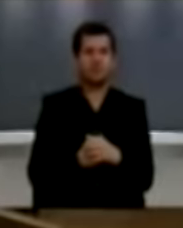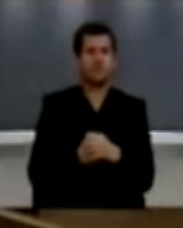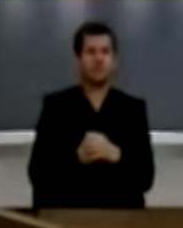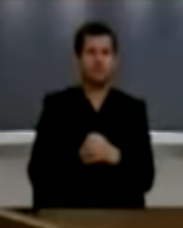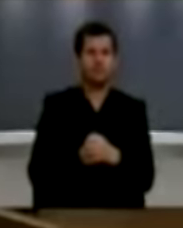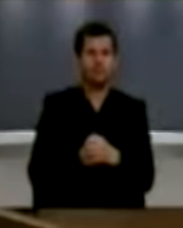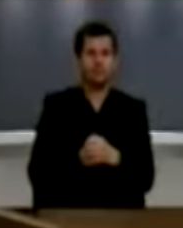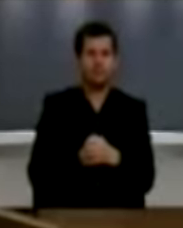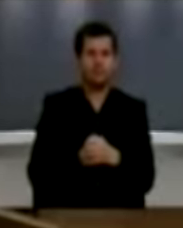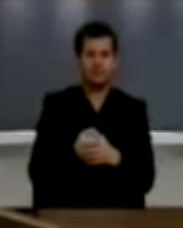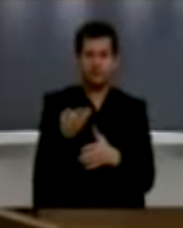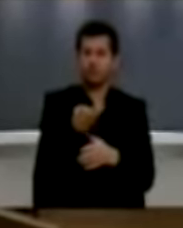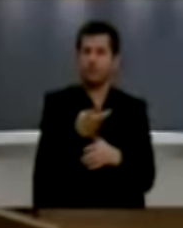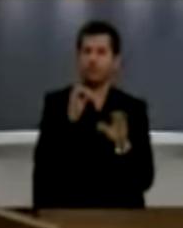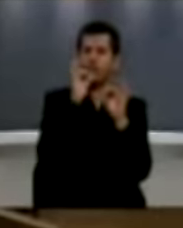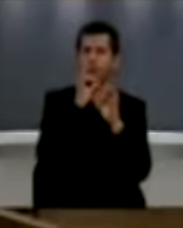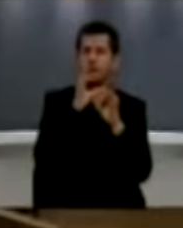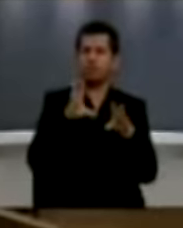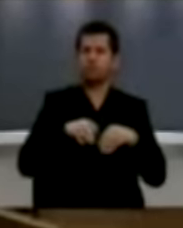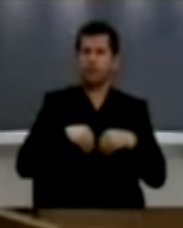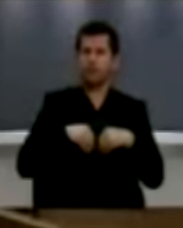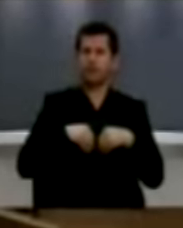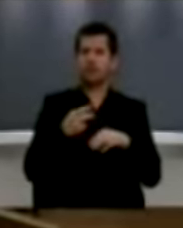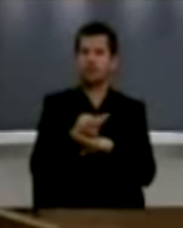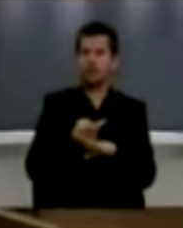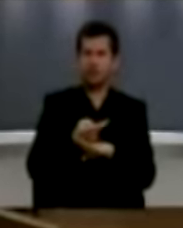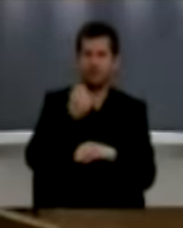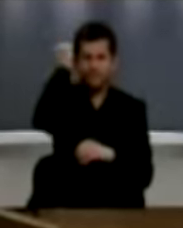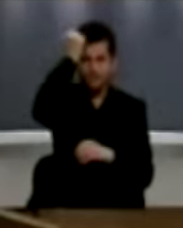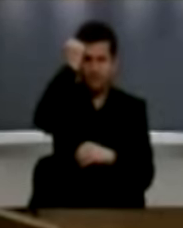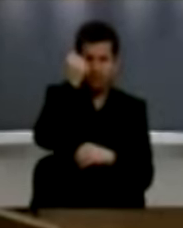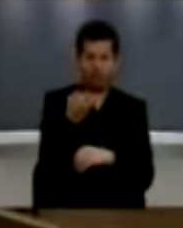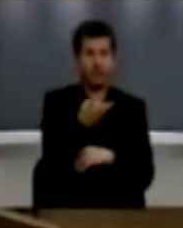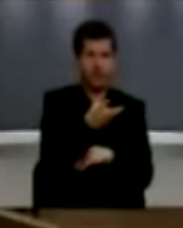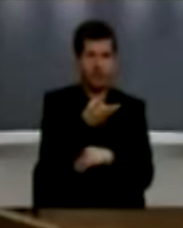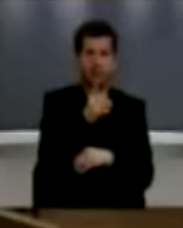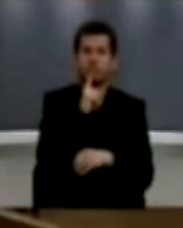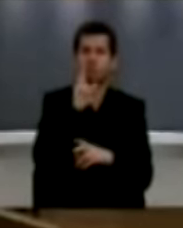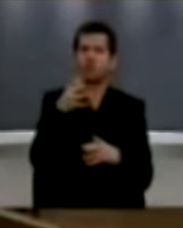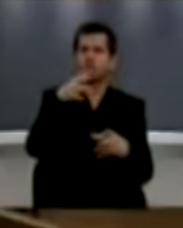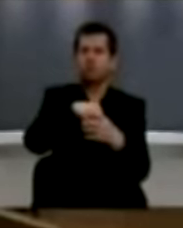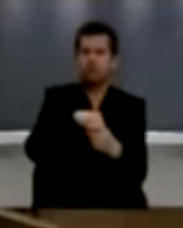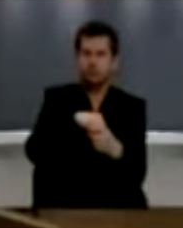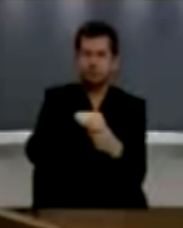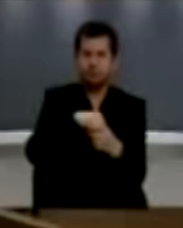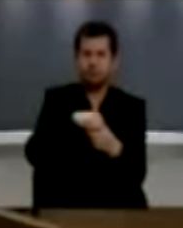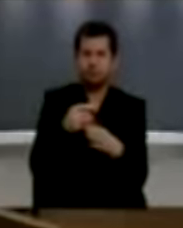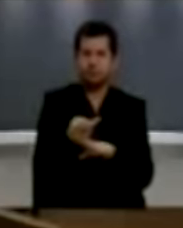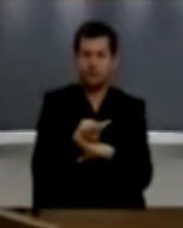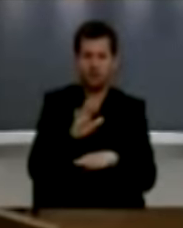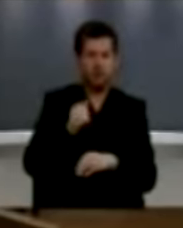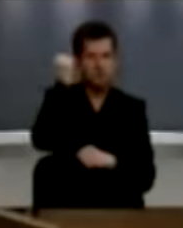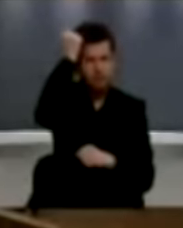Asë njën nga këta katër akter nuk e njofin Republikën e Kosovës, dhe të katër akter të jam pjesë të shtetit